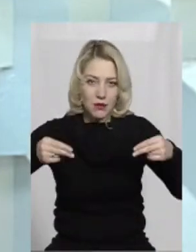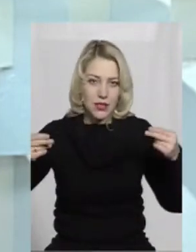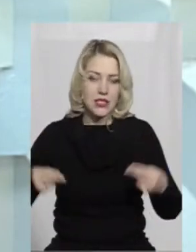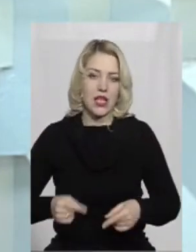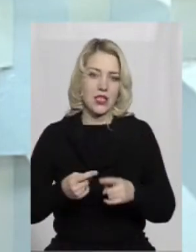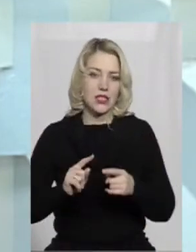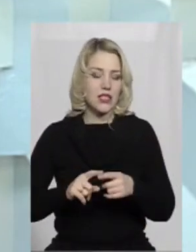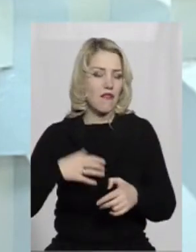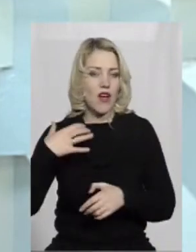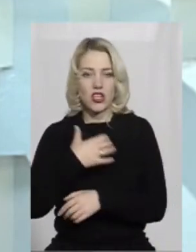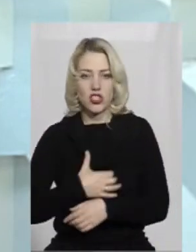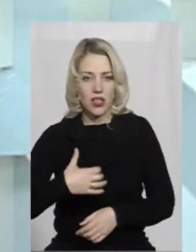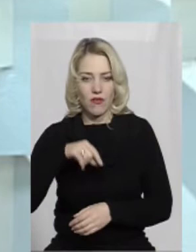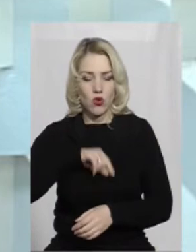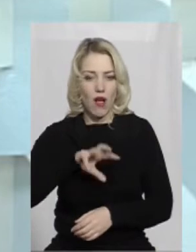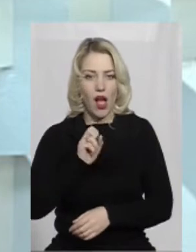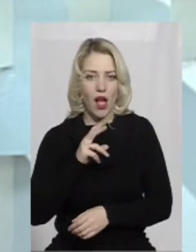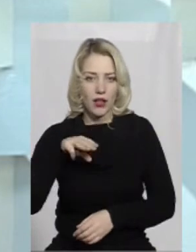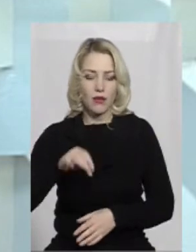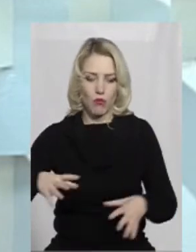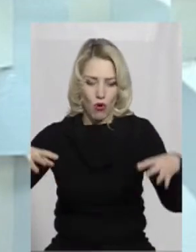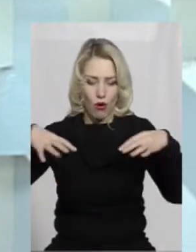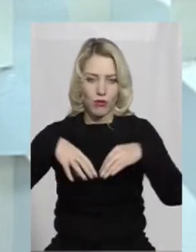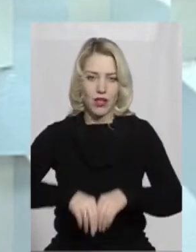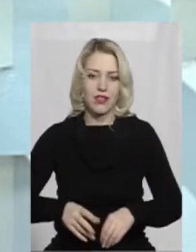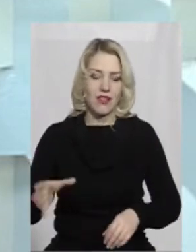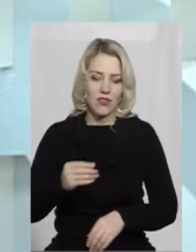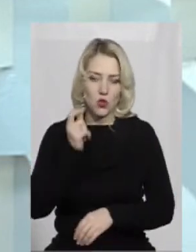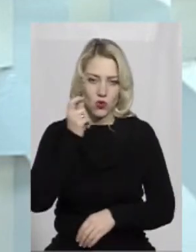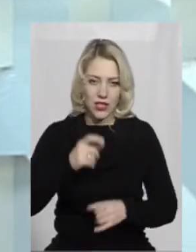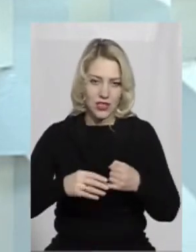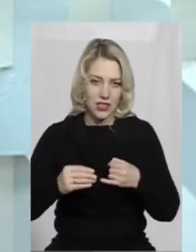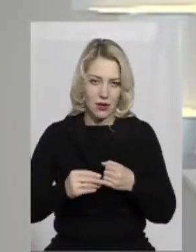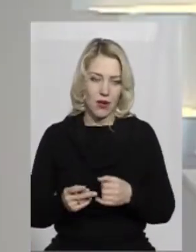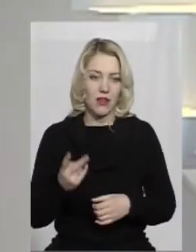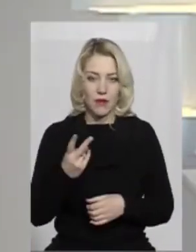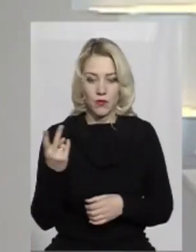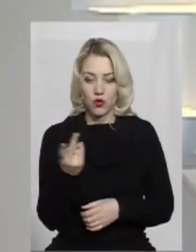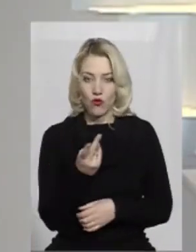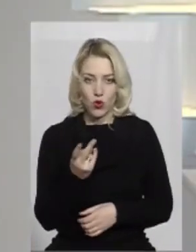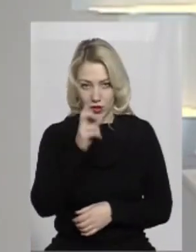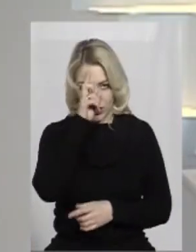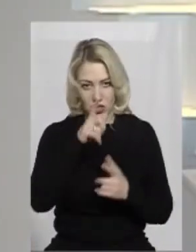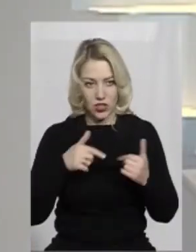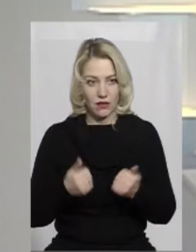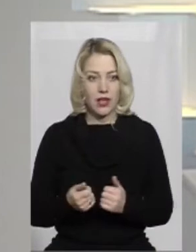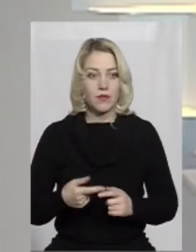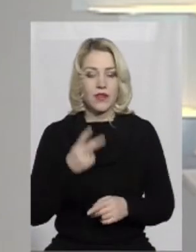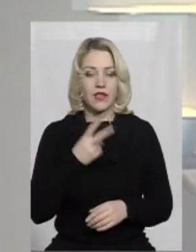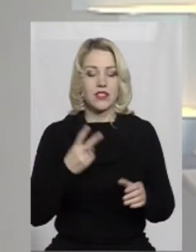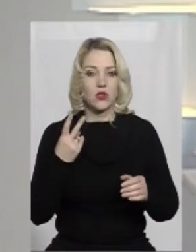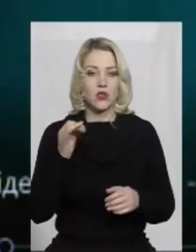і такий важливий в нашому житті акт про об'єднання всіх українських земель в одну державу. От 22 січня 1919